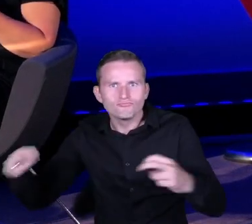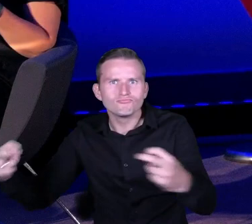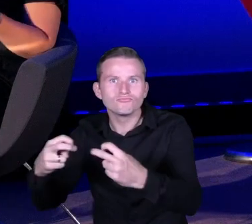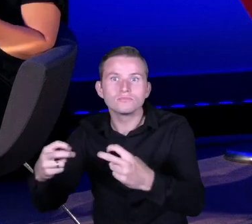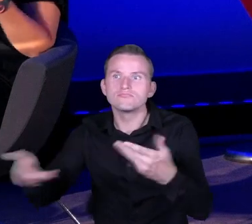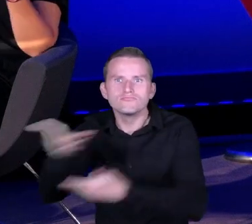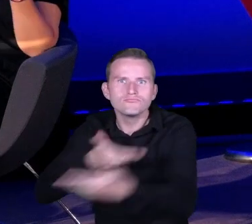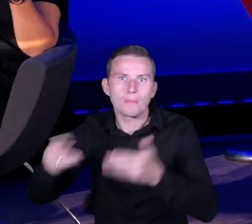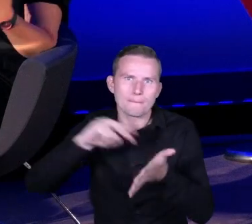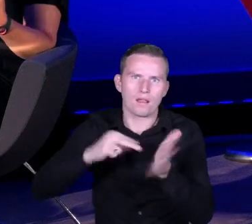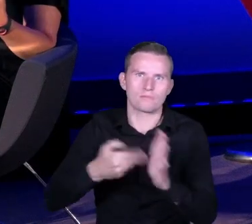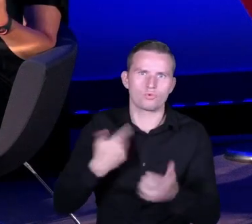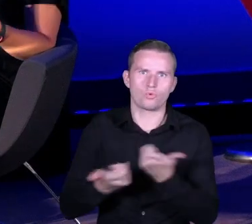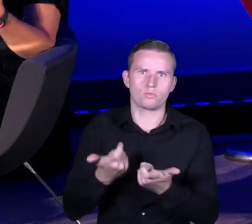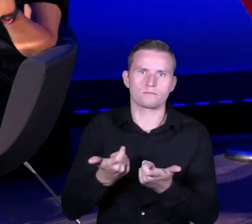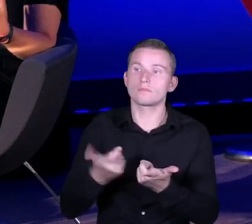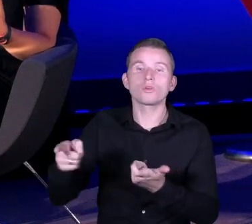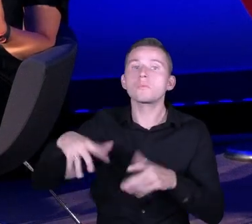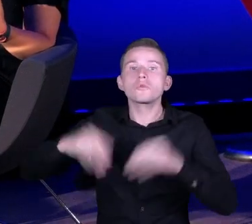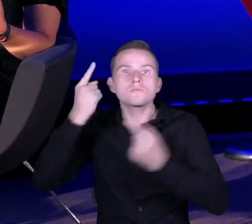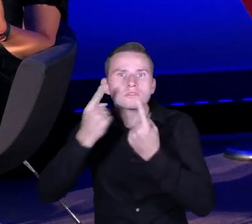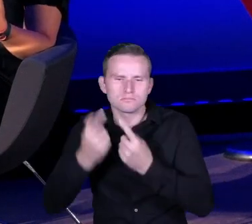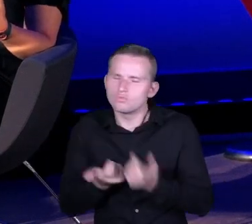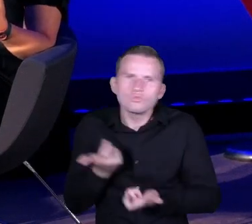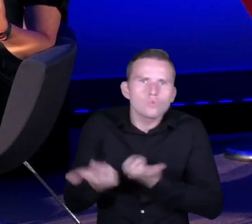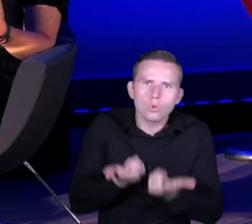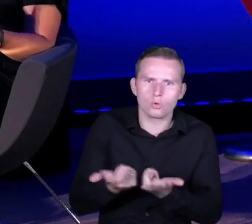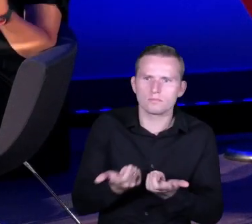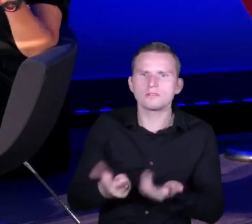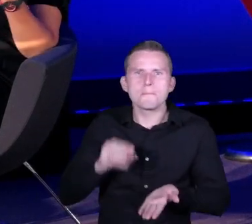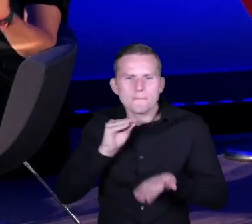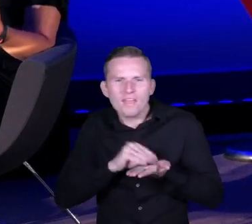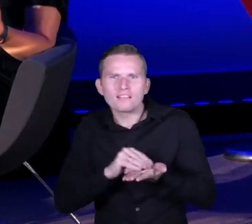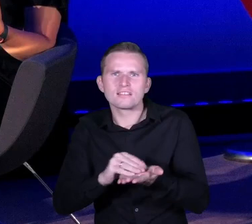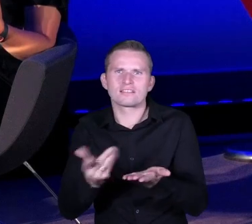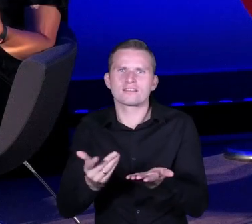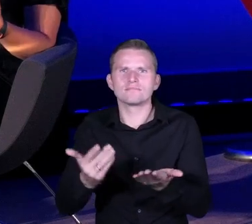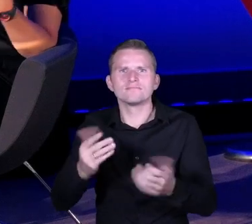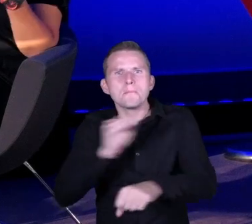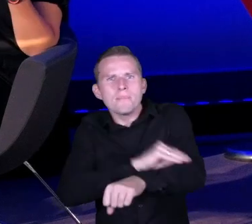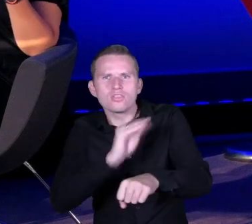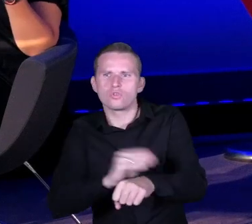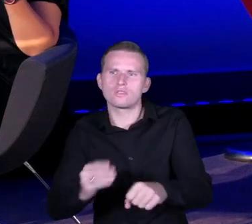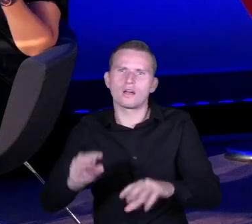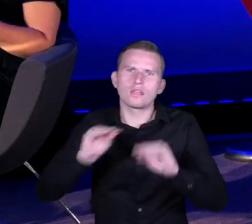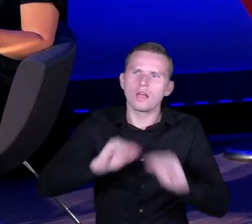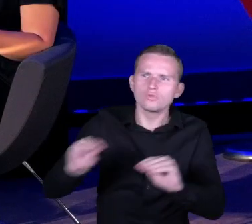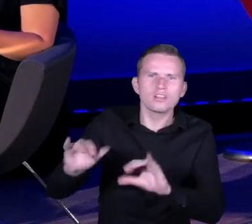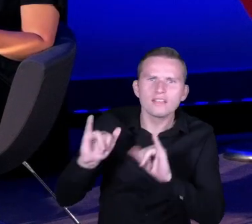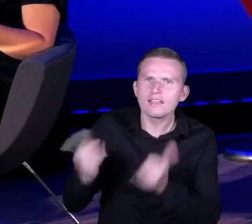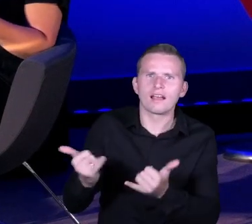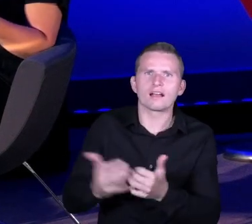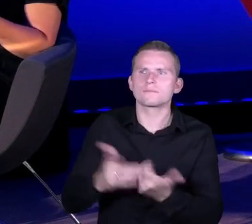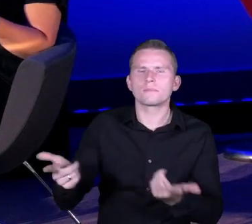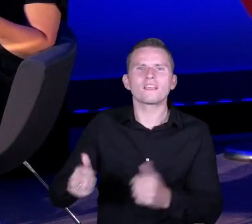Myślała o tym, co będziemy robili, jakie praktyki pedagogiczne wybierzemy, jaką kompetencję, jak często